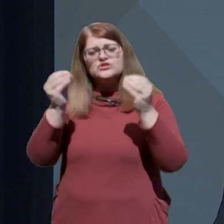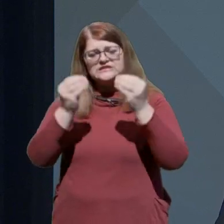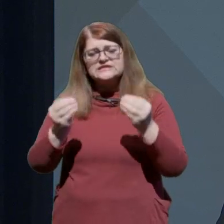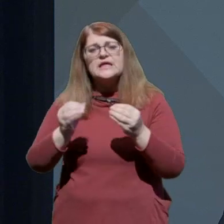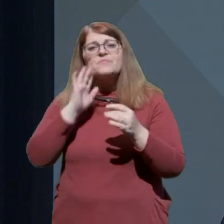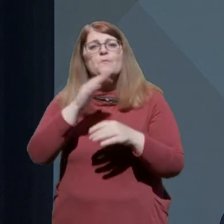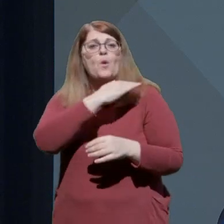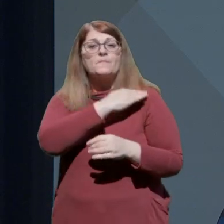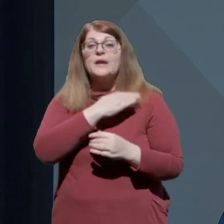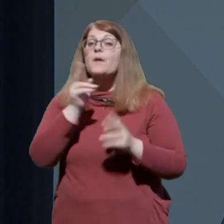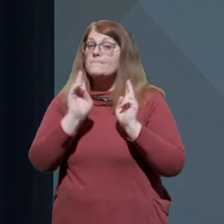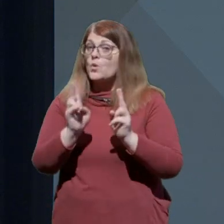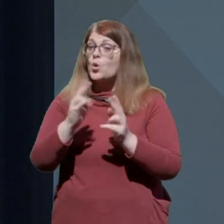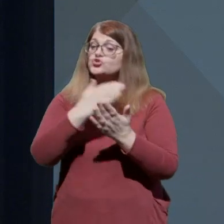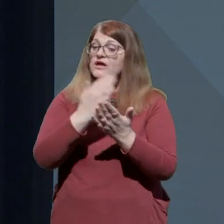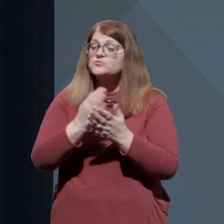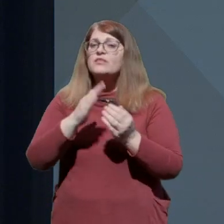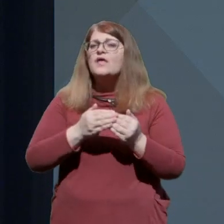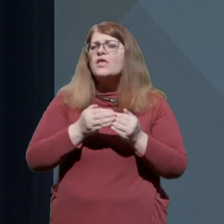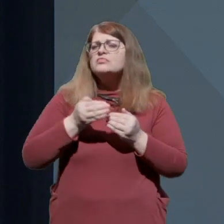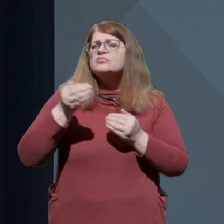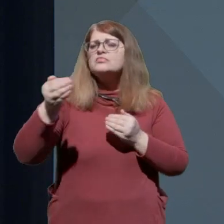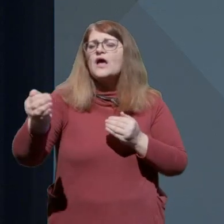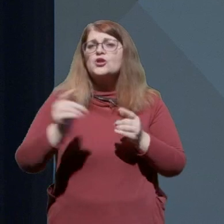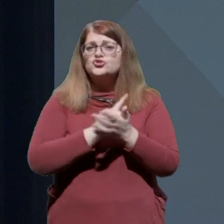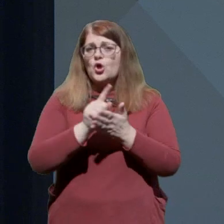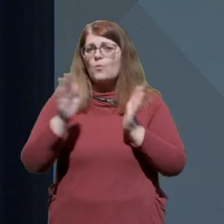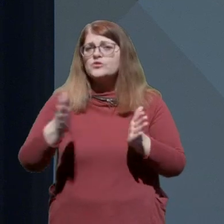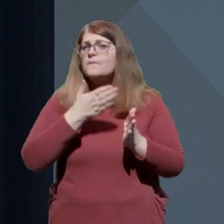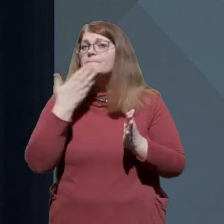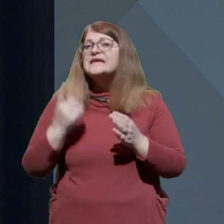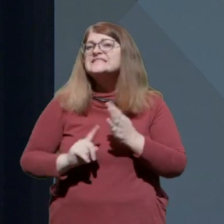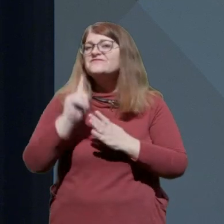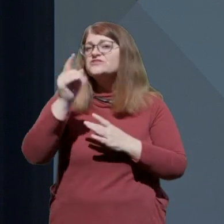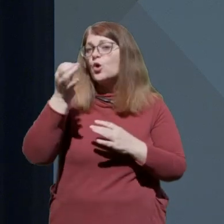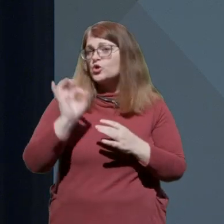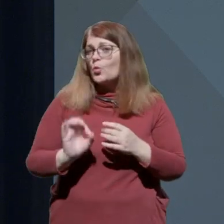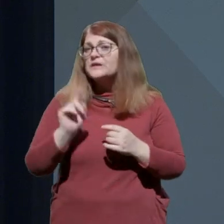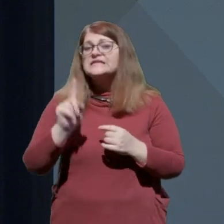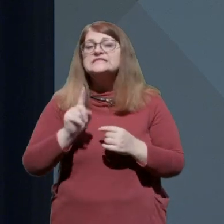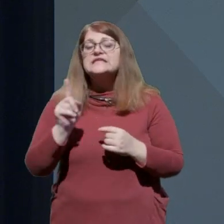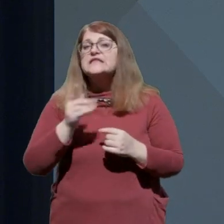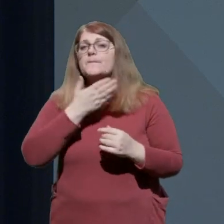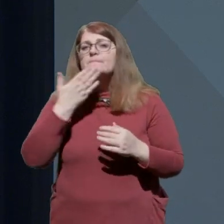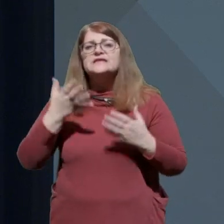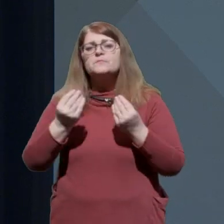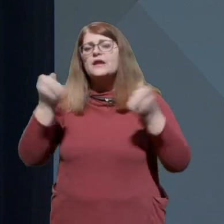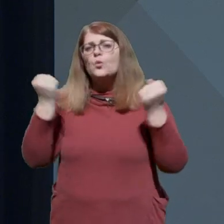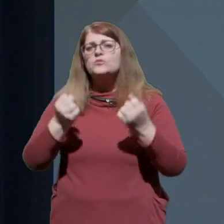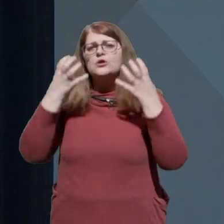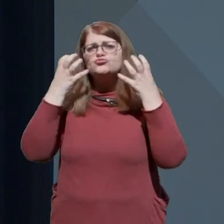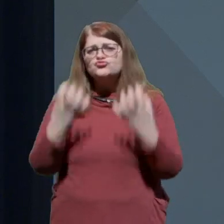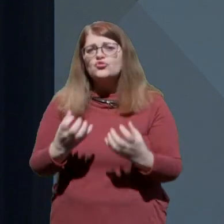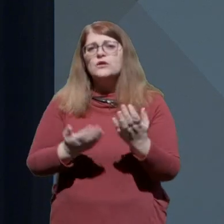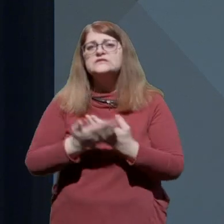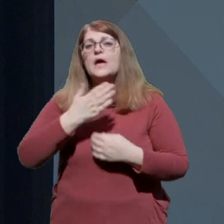mogoče razporediti na daljše obdobje, brez visokih obresti in brez prehudih šokov za